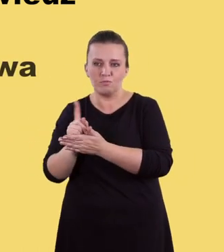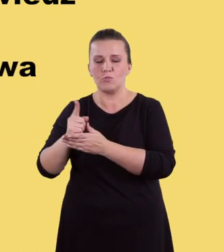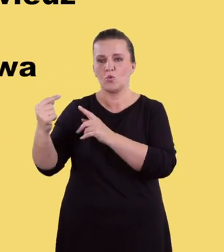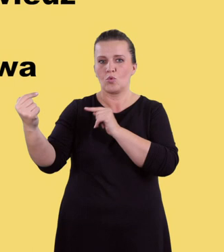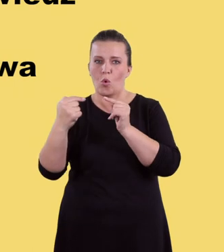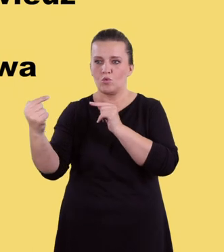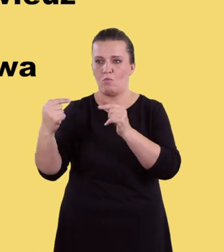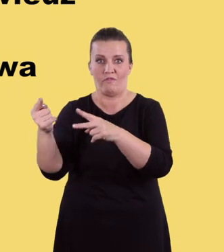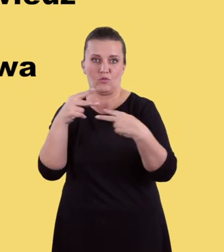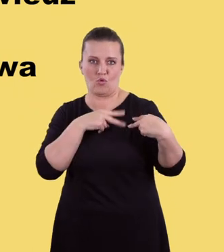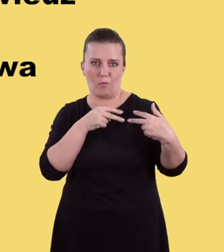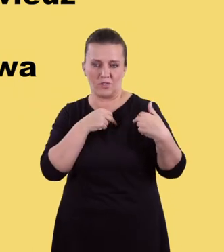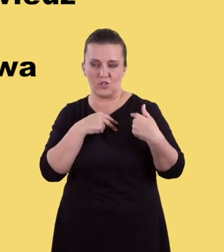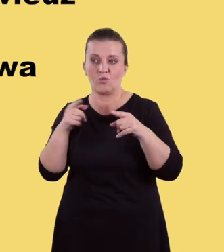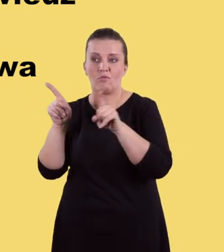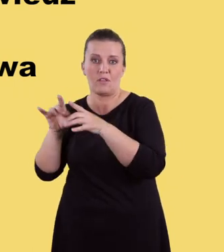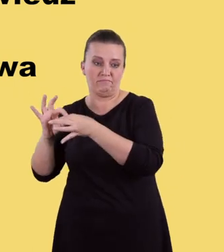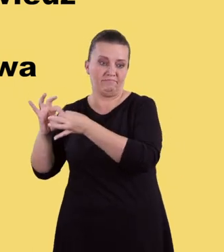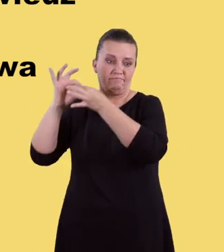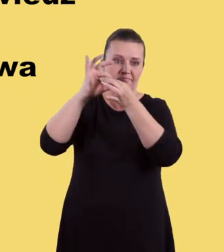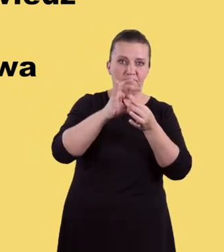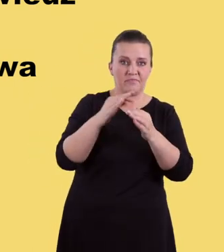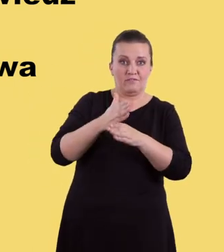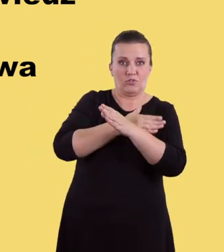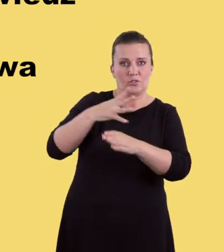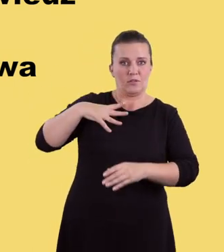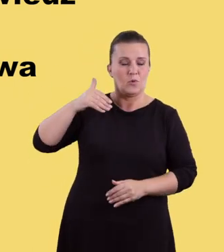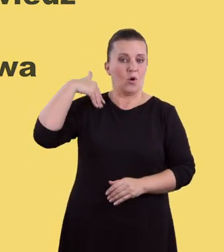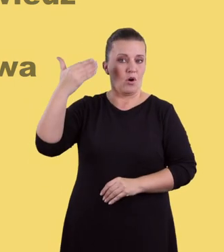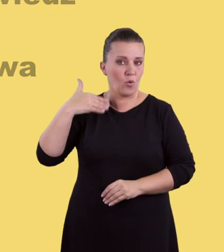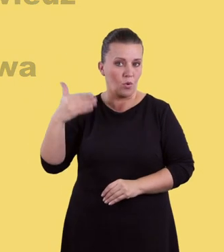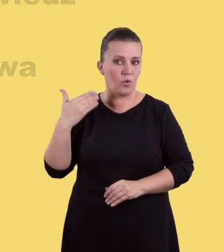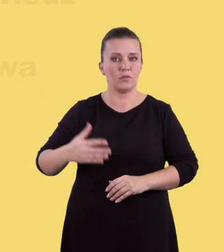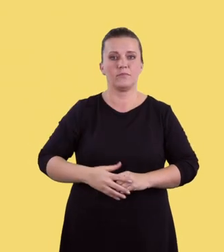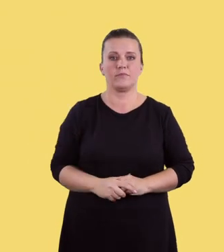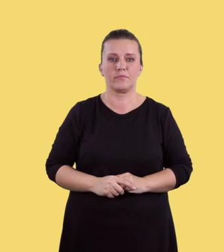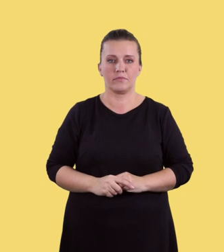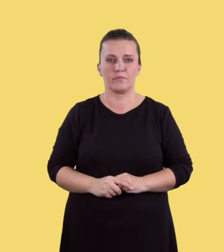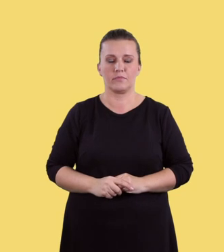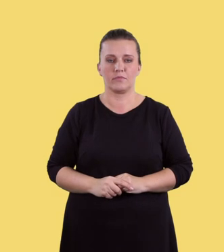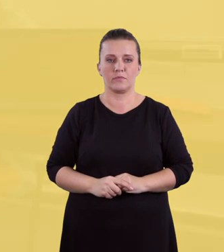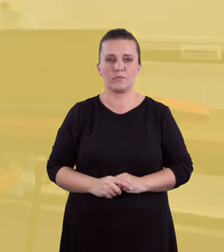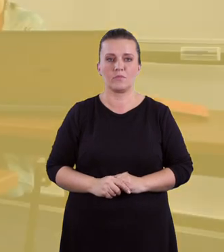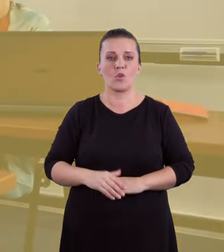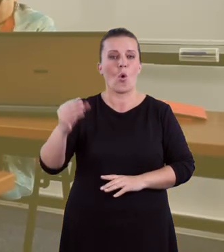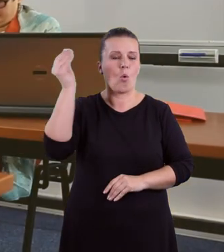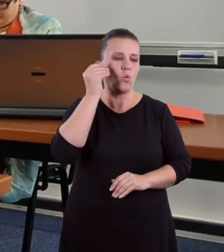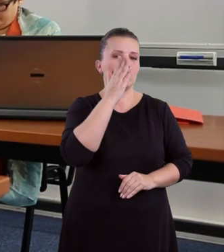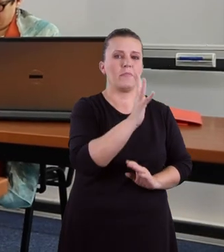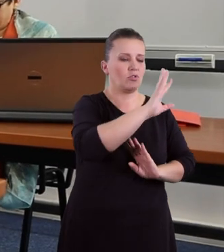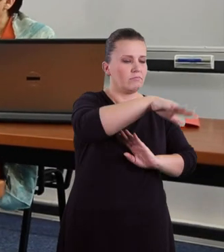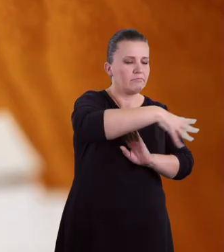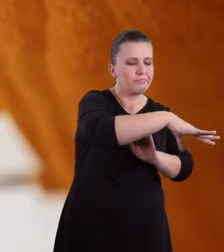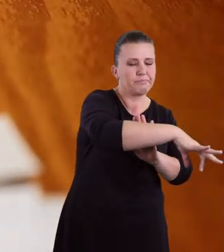około 5-minutowa rozmowa zdającego z zespołem przedmiotowym związana z tą wypowiedzią. Maturzysta losuje